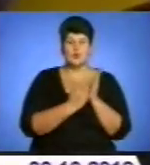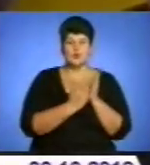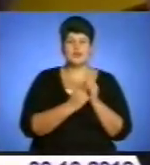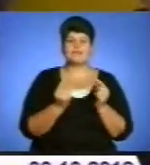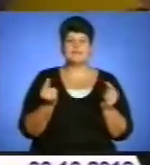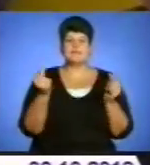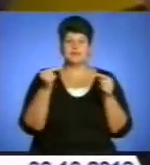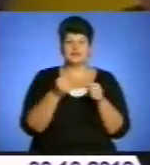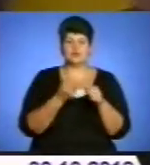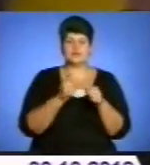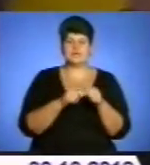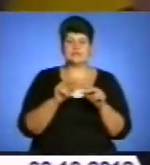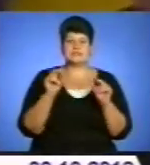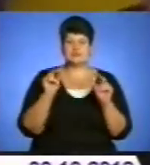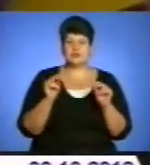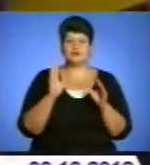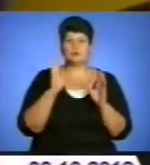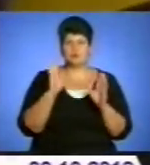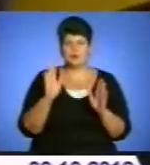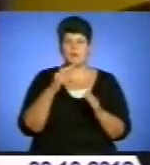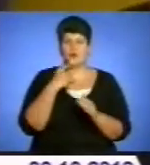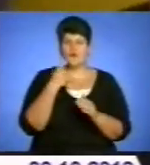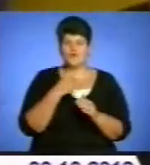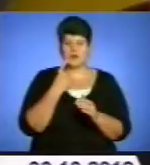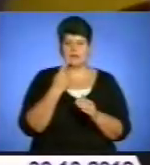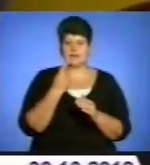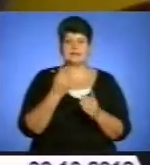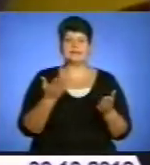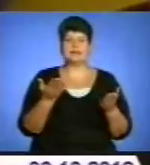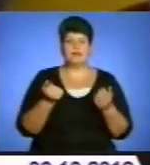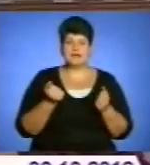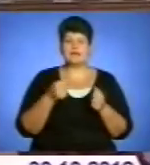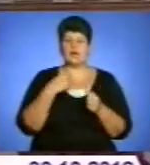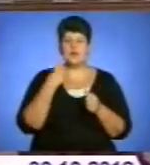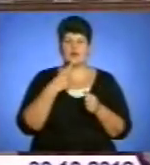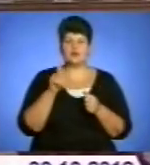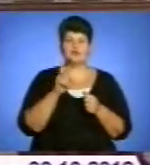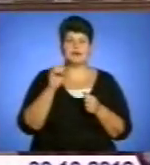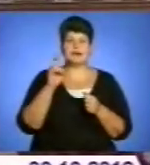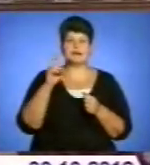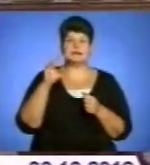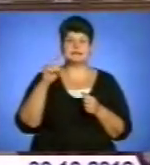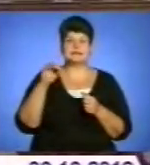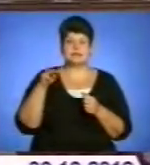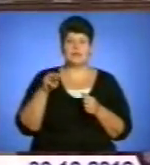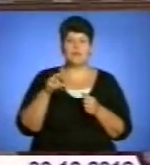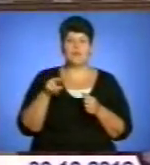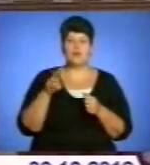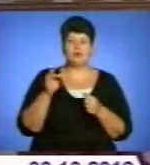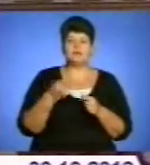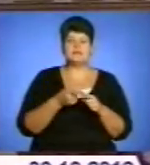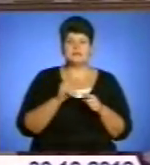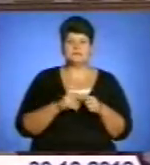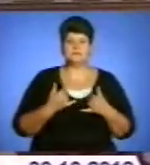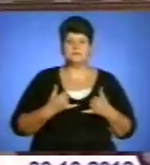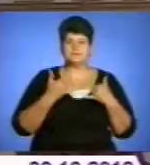ці цифри, тоді будемо говорити. Давайте говорити, що екзитполи – це при всій повазі